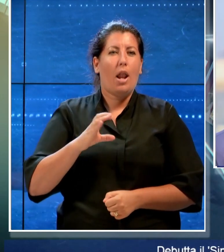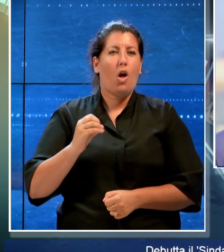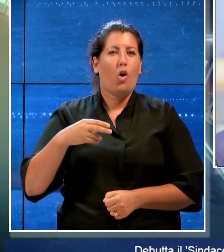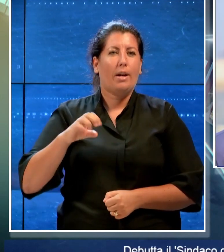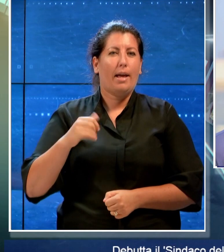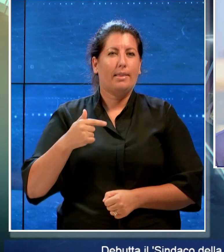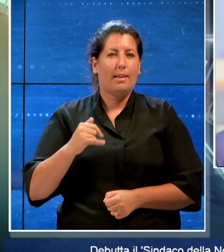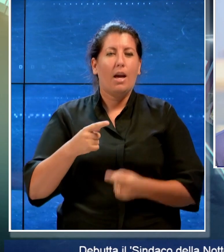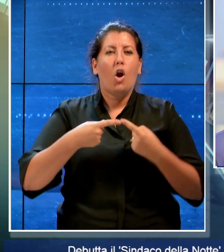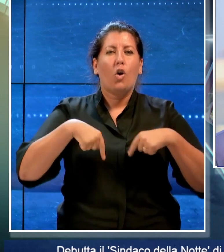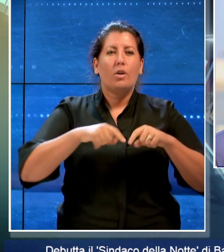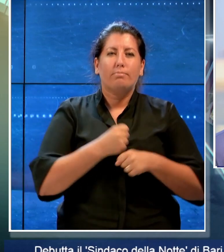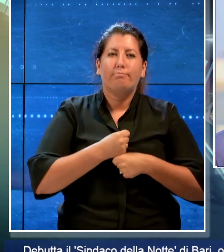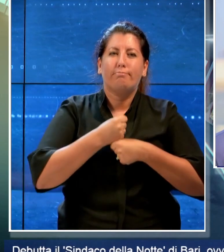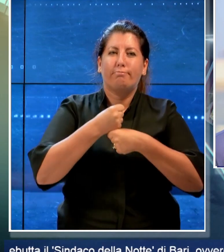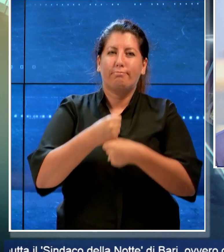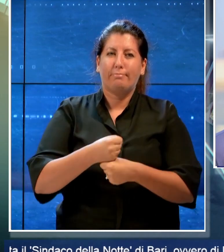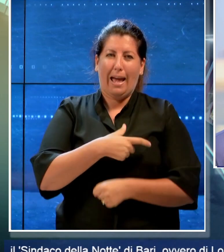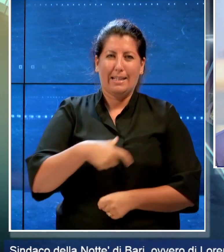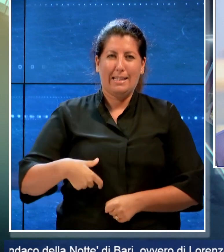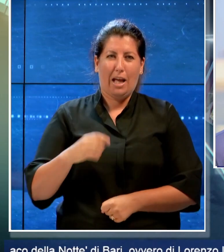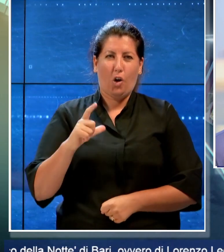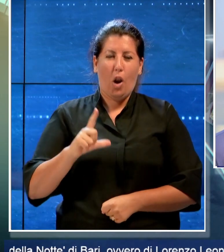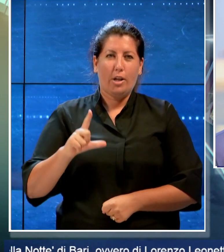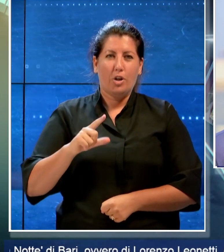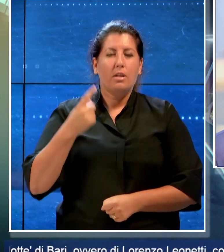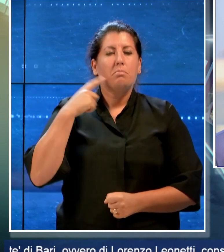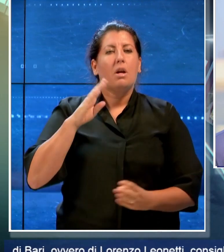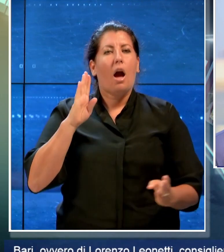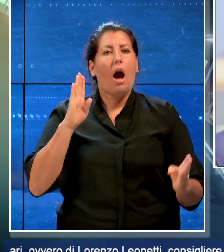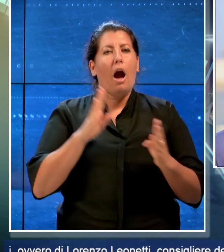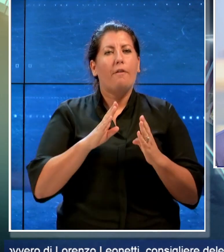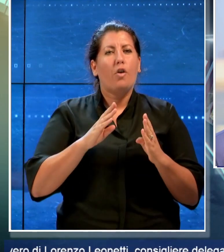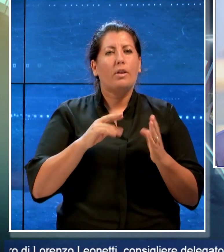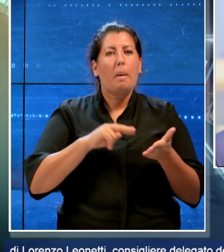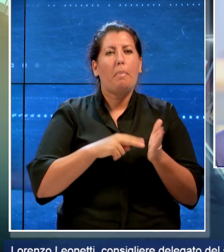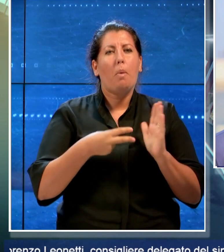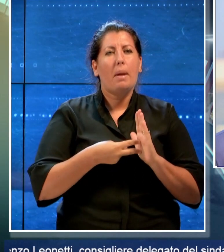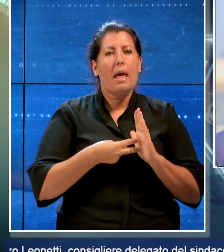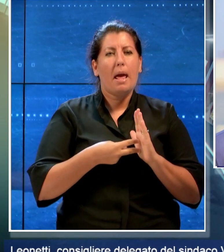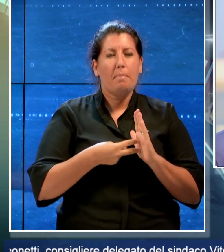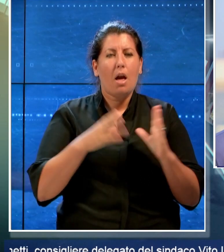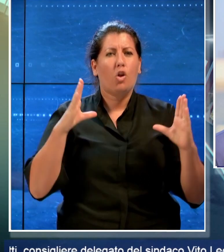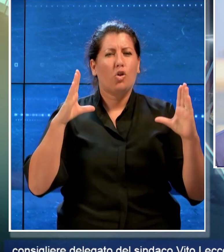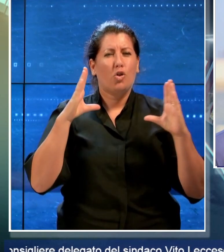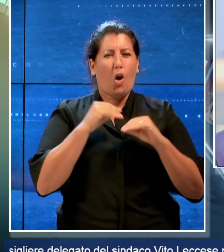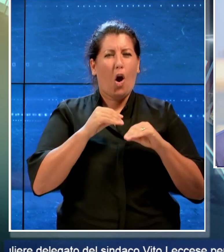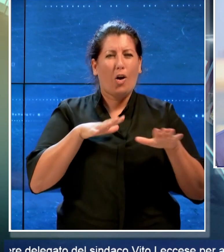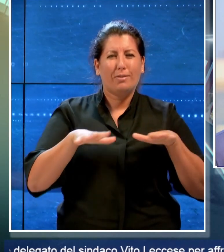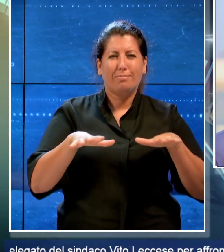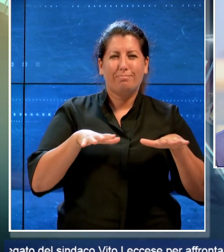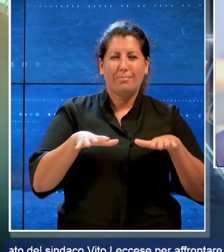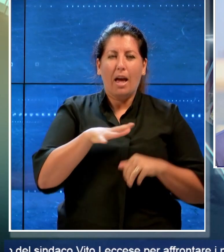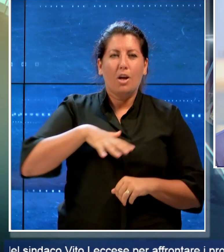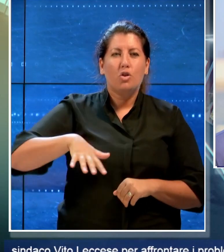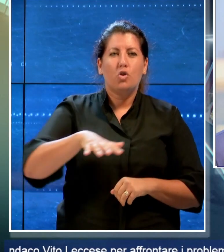delegato del sindaco Vito Leccese, per affrontare i problemi della movida notturna nelle zone più